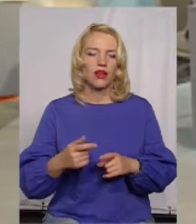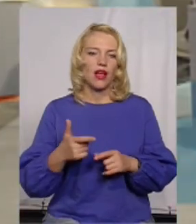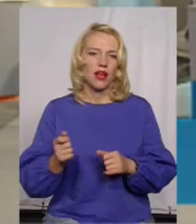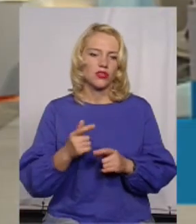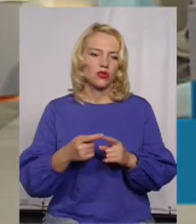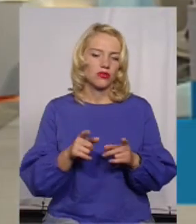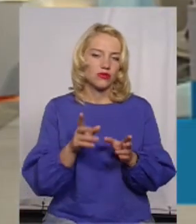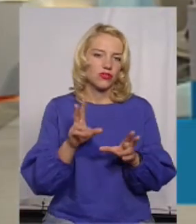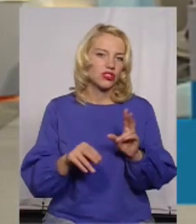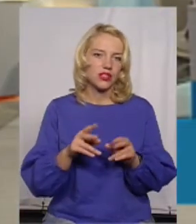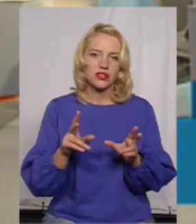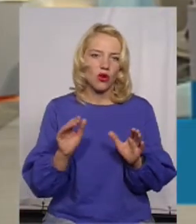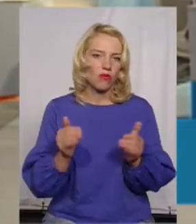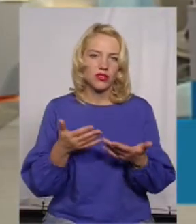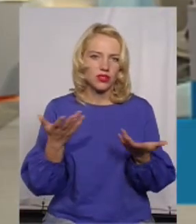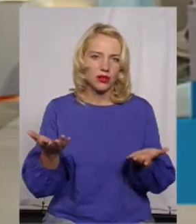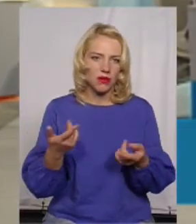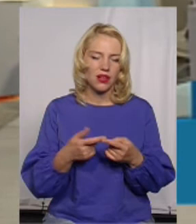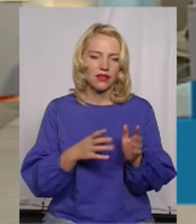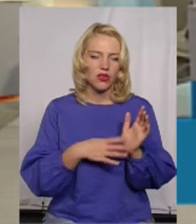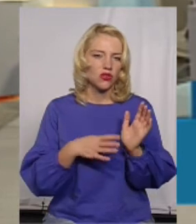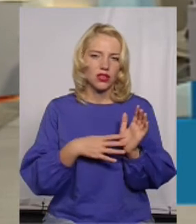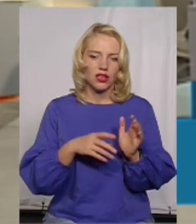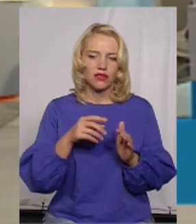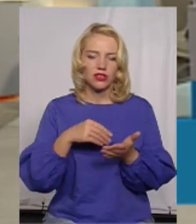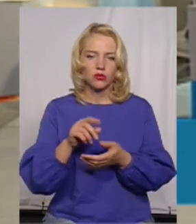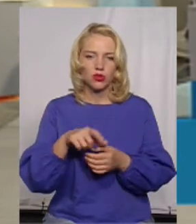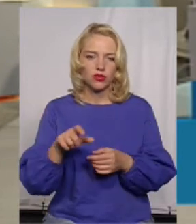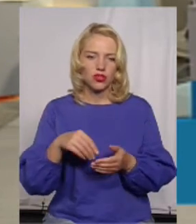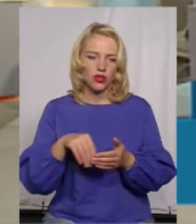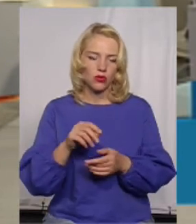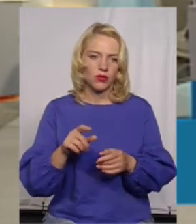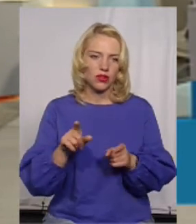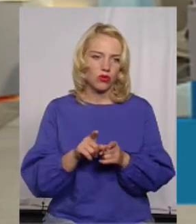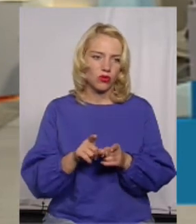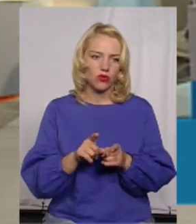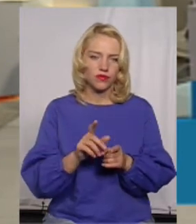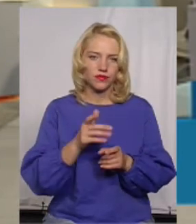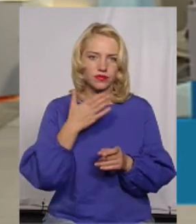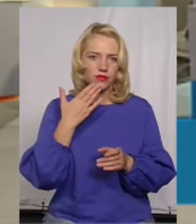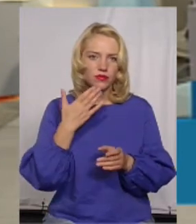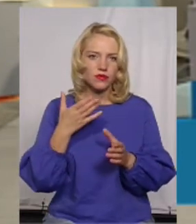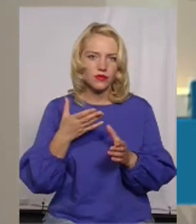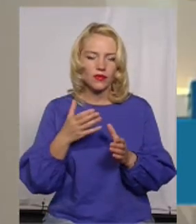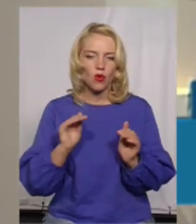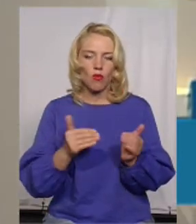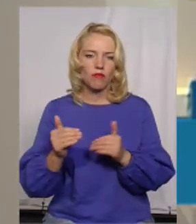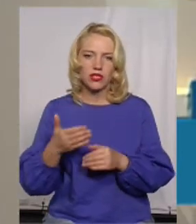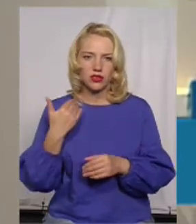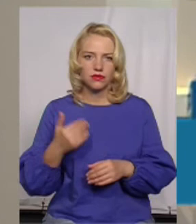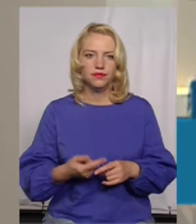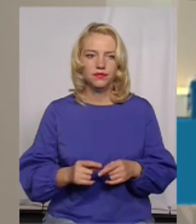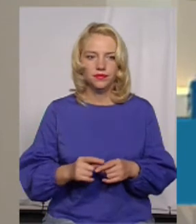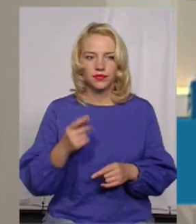для таких 99% споживачів в принципі в закупівлі цього газу не існує. Тобто ця межа 25 тисяч